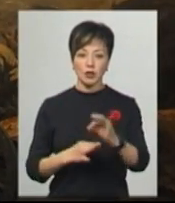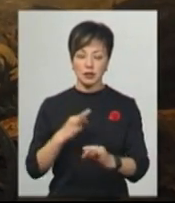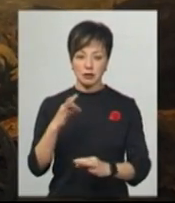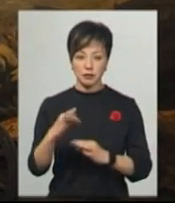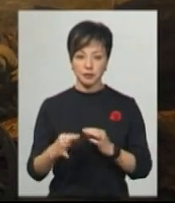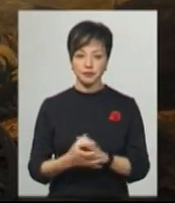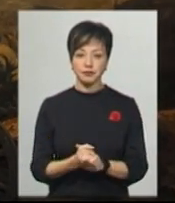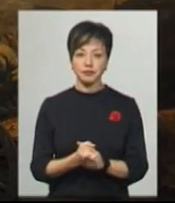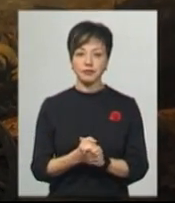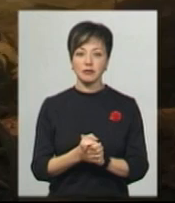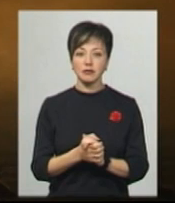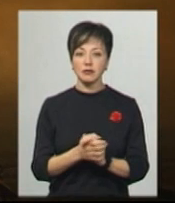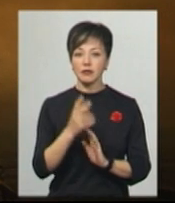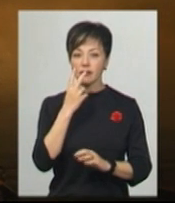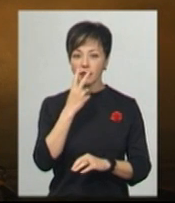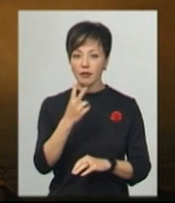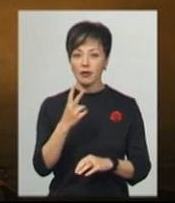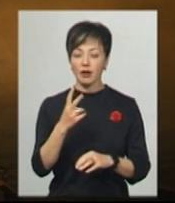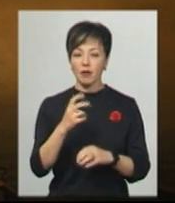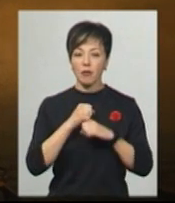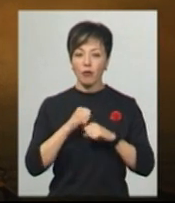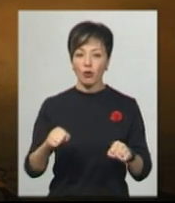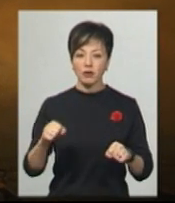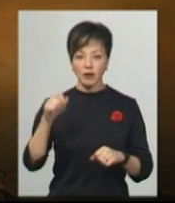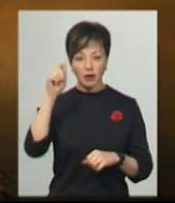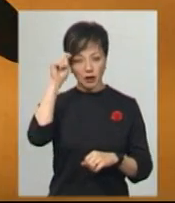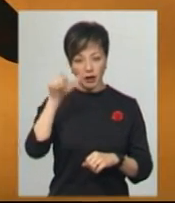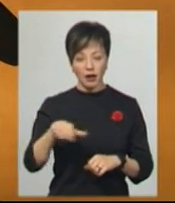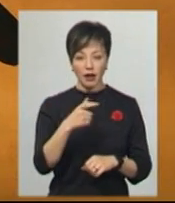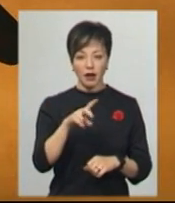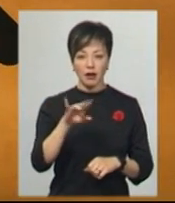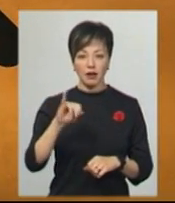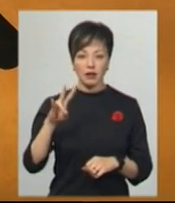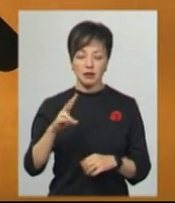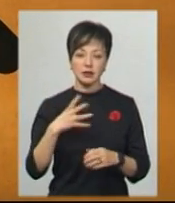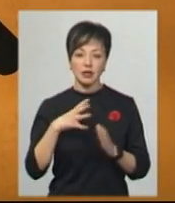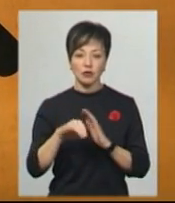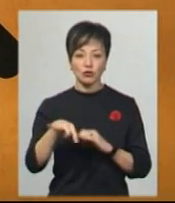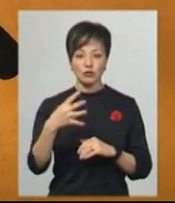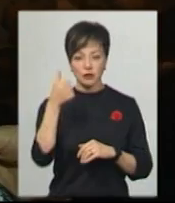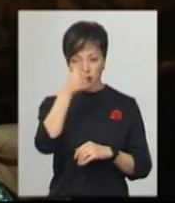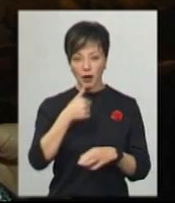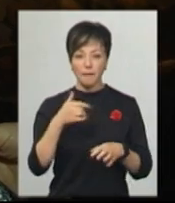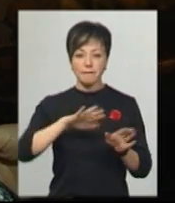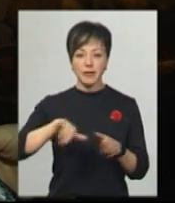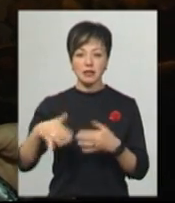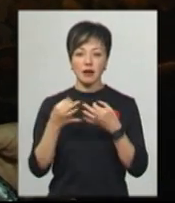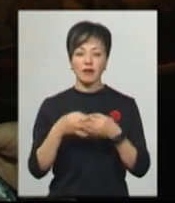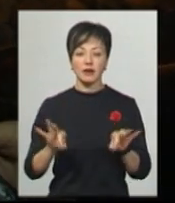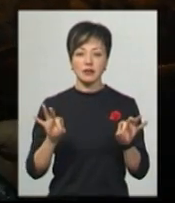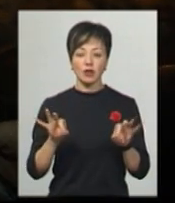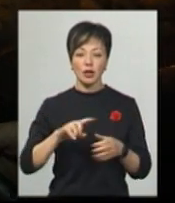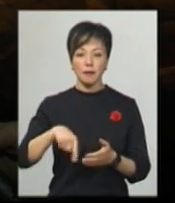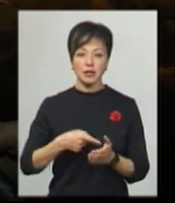панорами відтворили й подвиг Валентина Єлькина, який загинув 8 червня 1944 року після визволення міста. Валентин